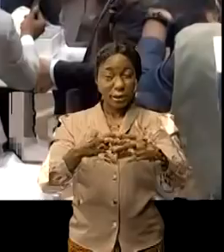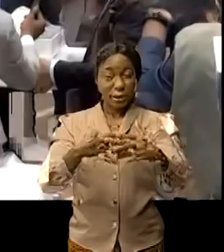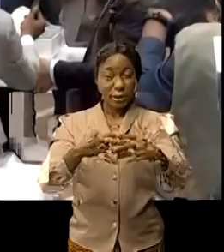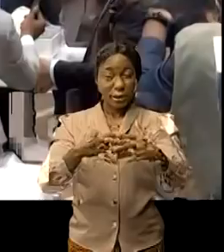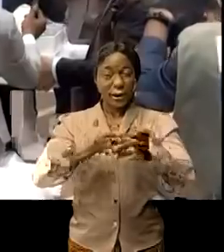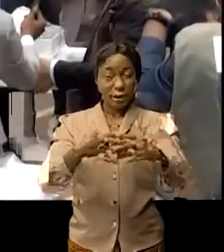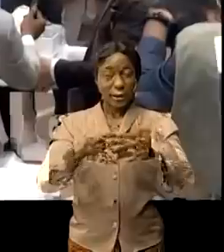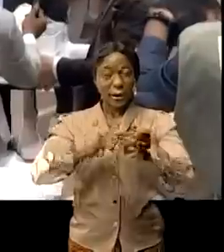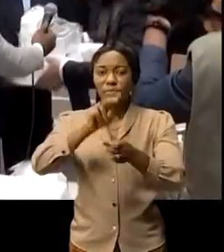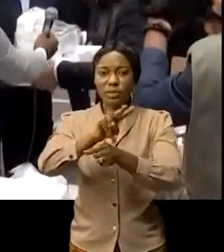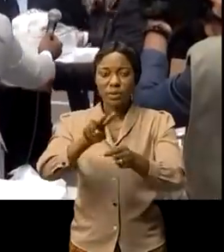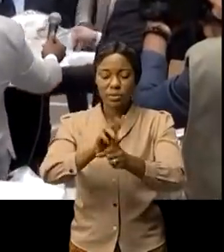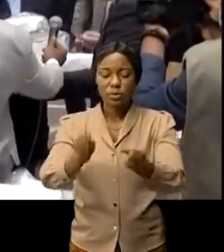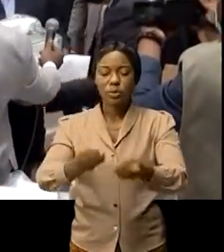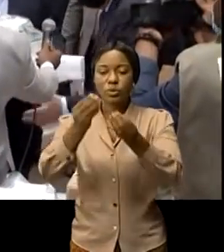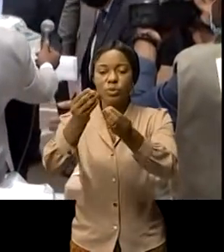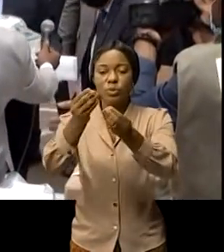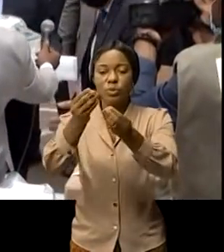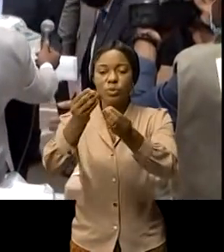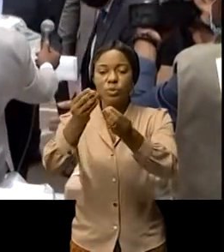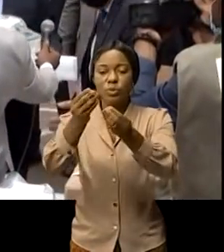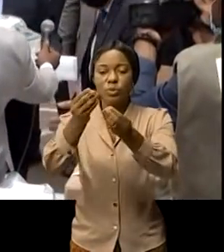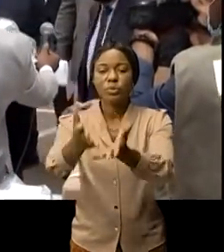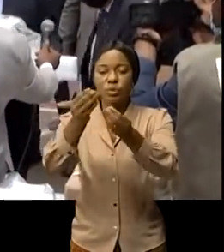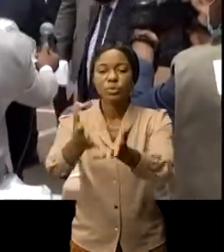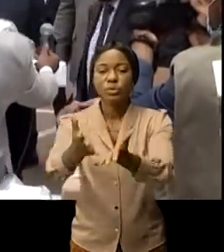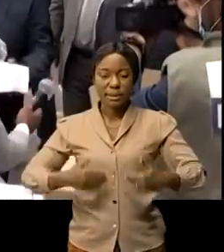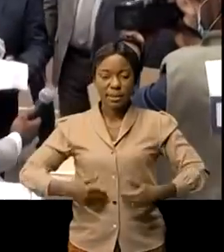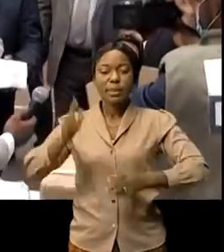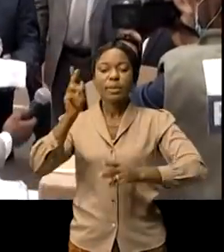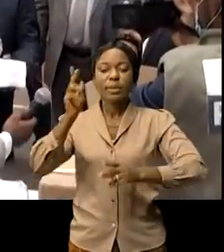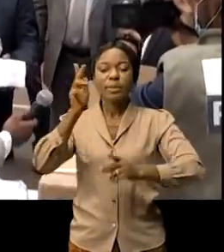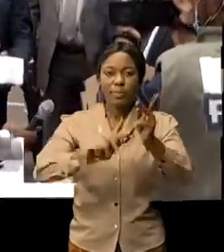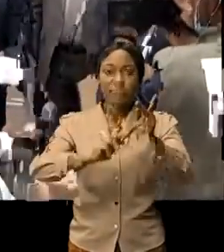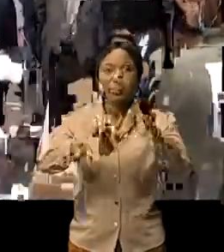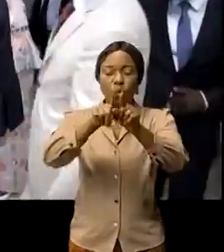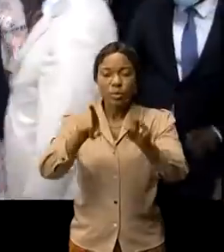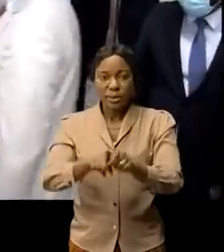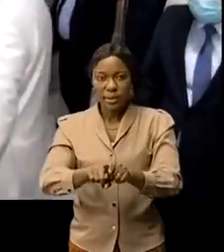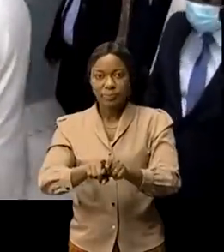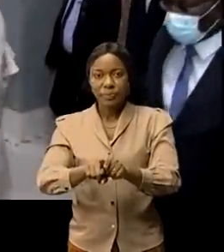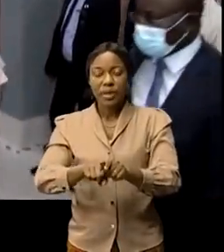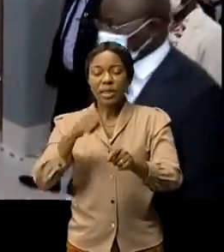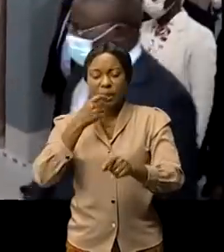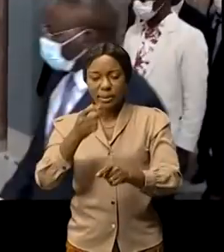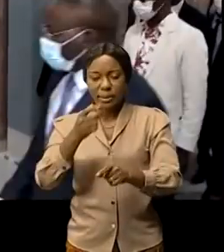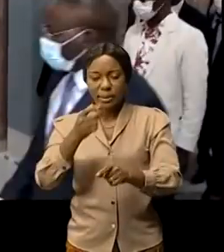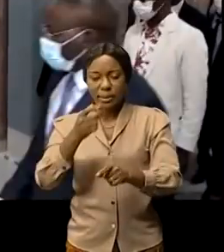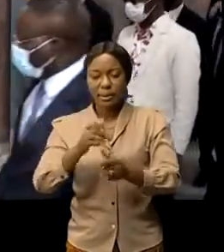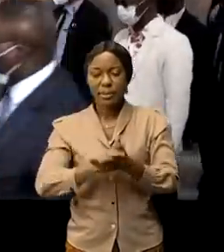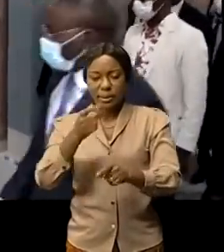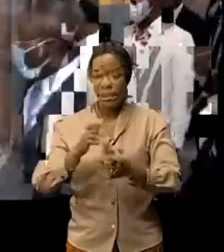-19 au ministre de la santé publique le directeur de la banque mondiale Christophe a rappelé à l'assistance que ces